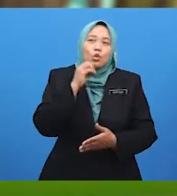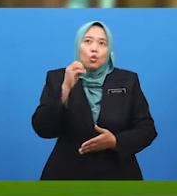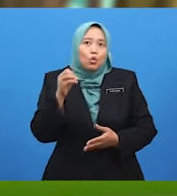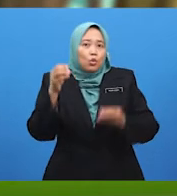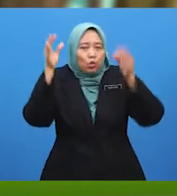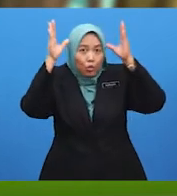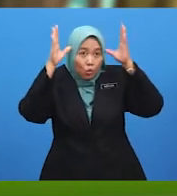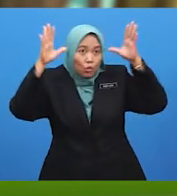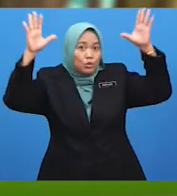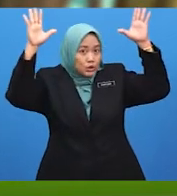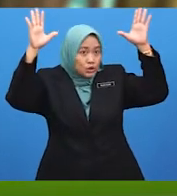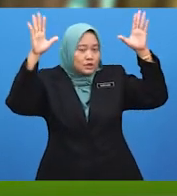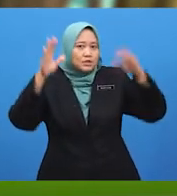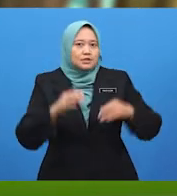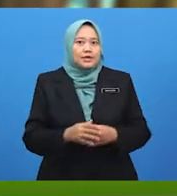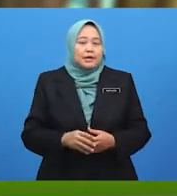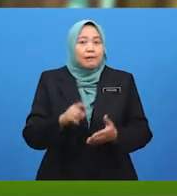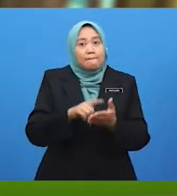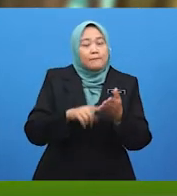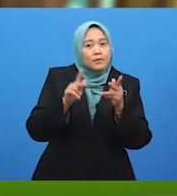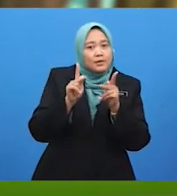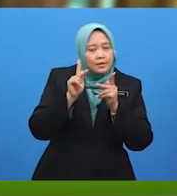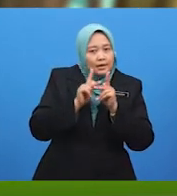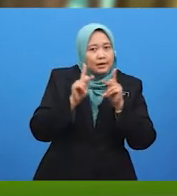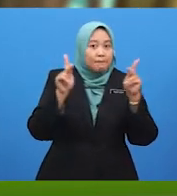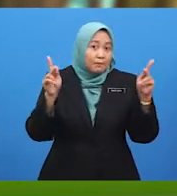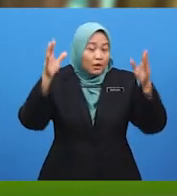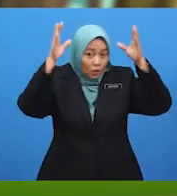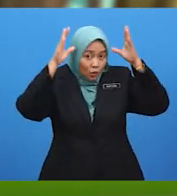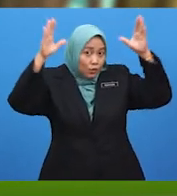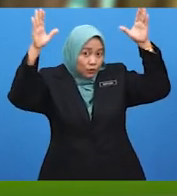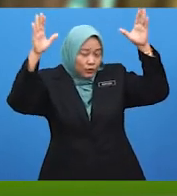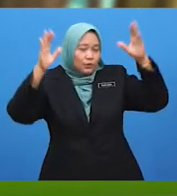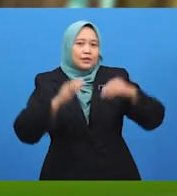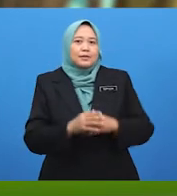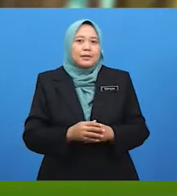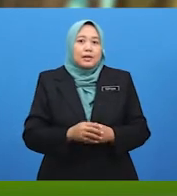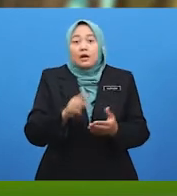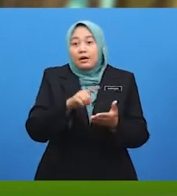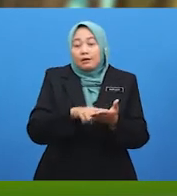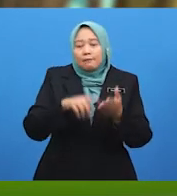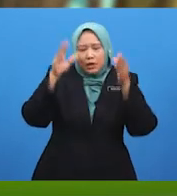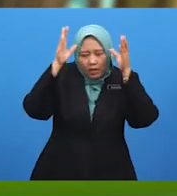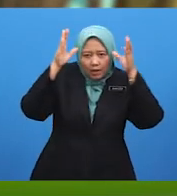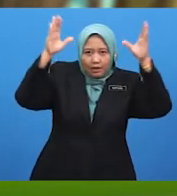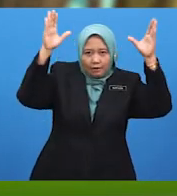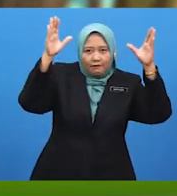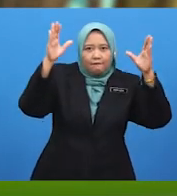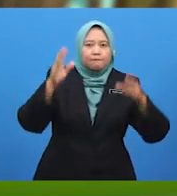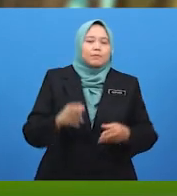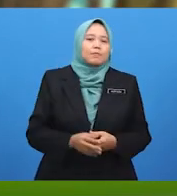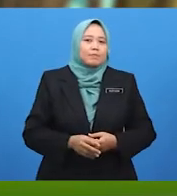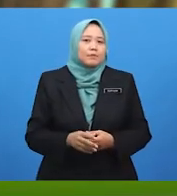Rusa? Hai, Kumki. Saya khabar baik. Apa khabar kamu? Saya pun khabar baik.